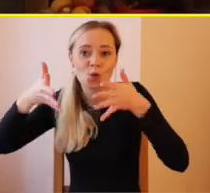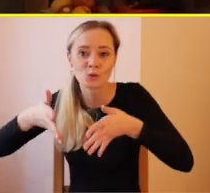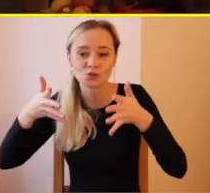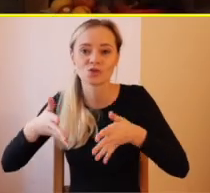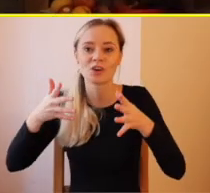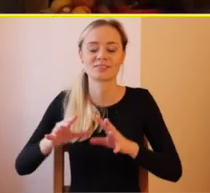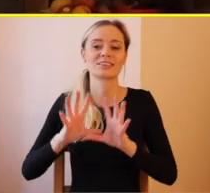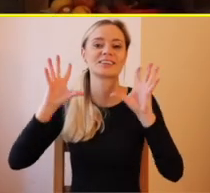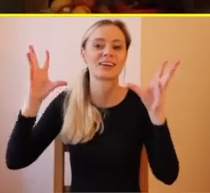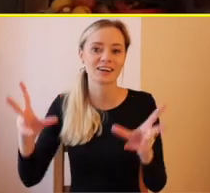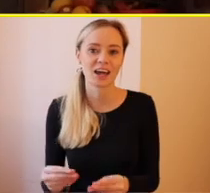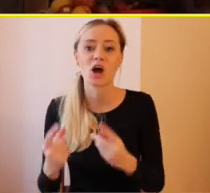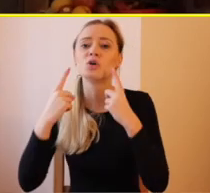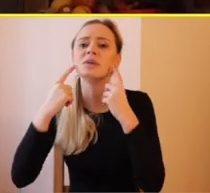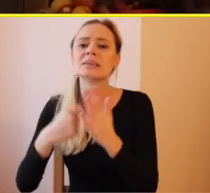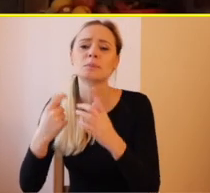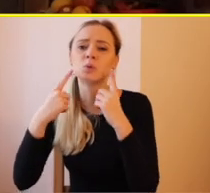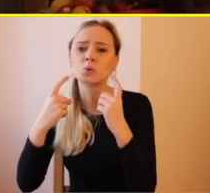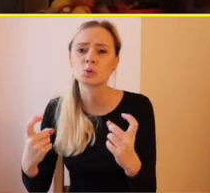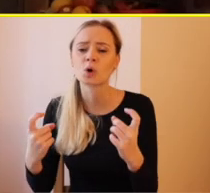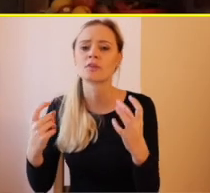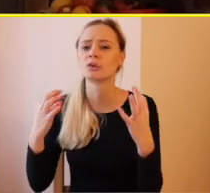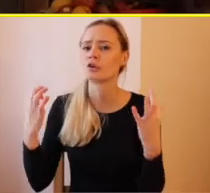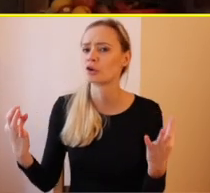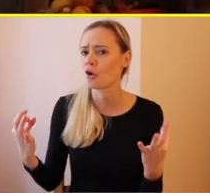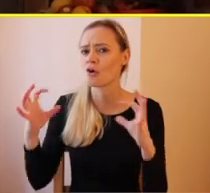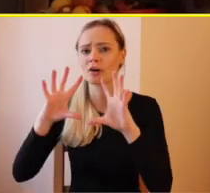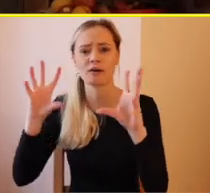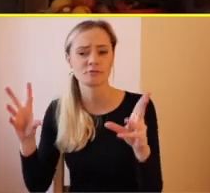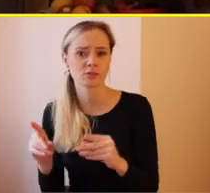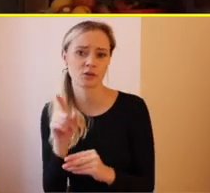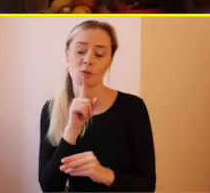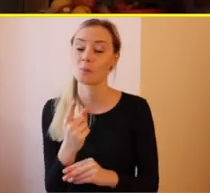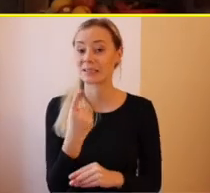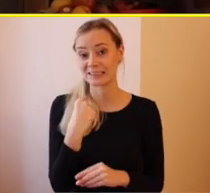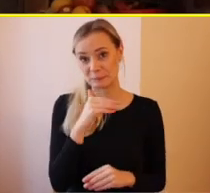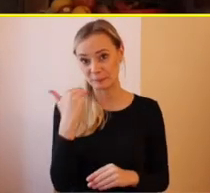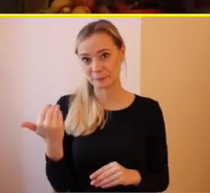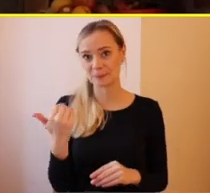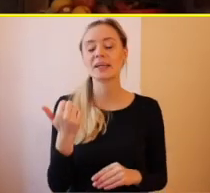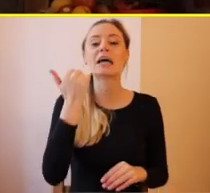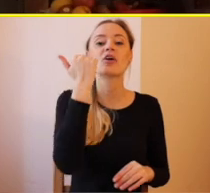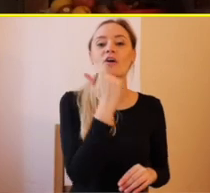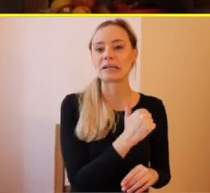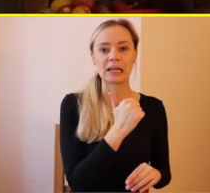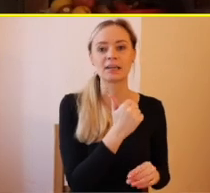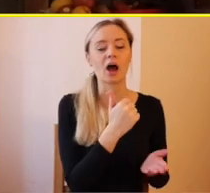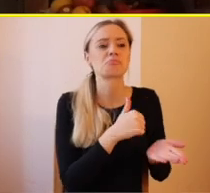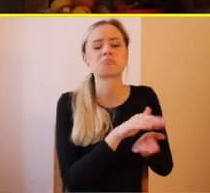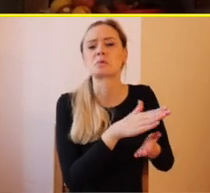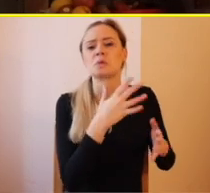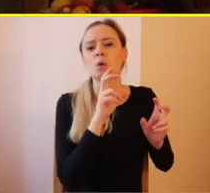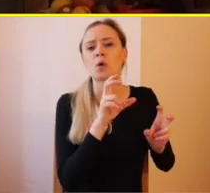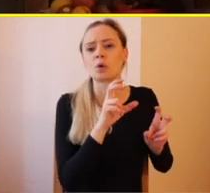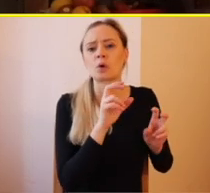učarovala, tá spiritualita, ktorá tu mi chýbala, tam som ju našla. V tom, že by som zanevrala na